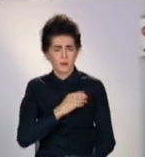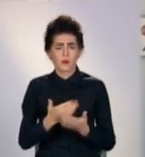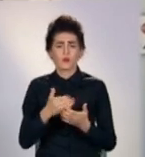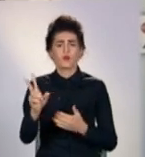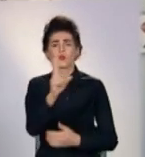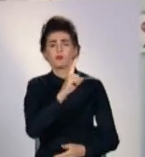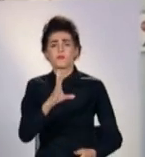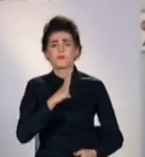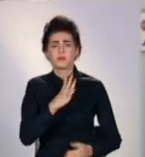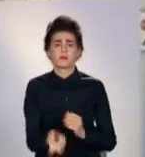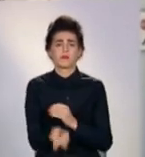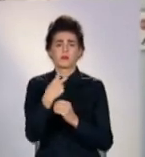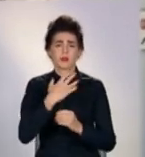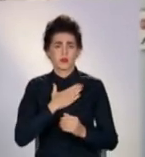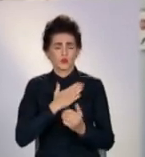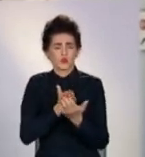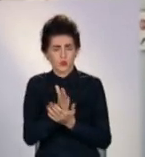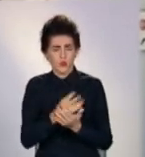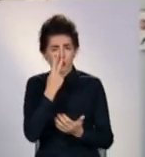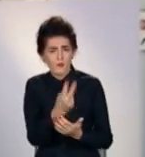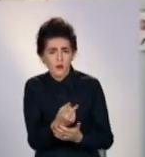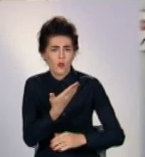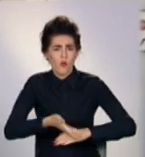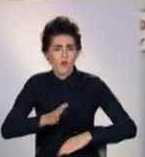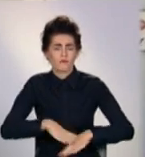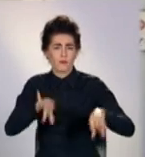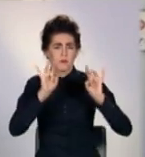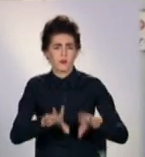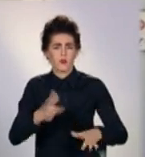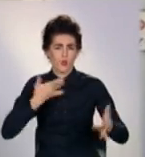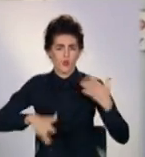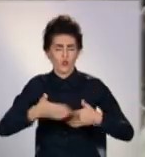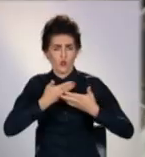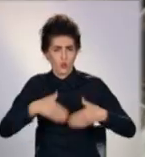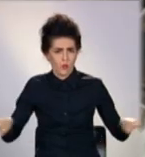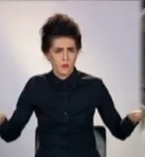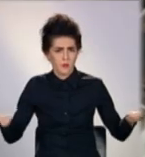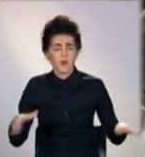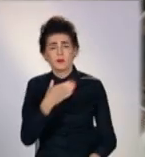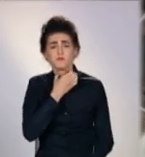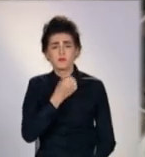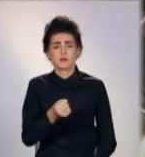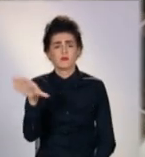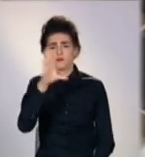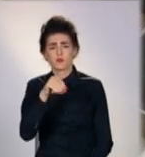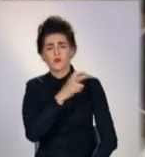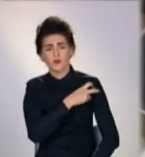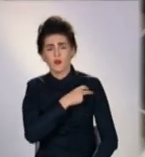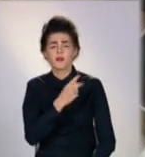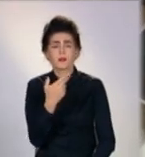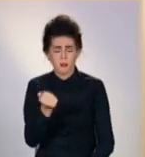хто вже прийшов працювати в нашу службу, вони столкнулися з тим, наскільки це тяжело. Дефіциту кадрів медики не